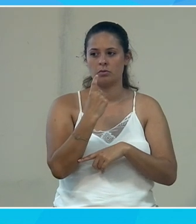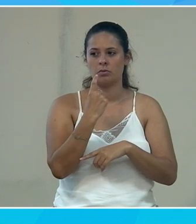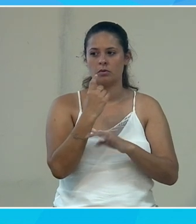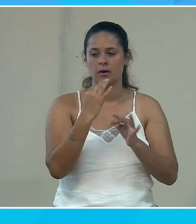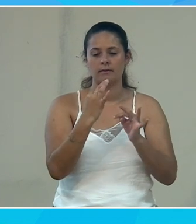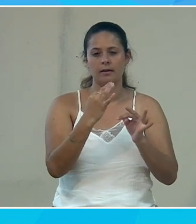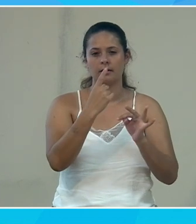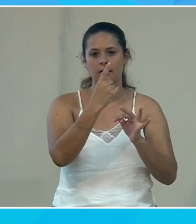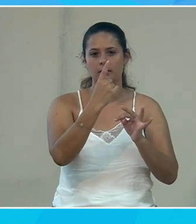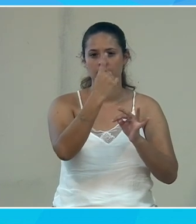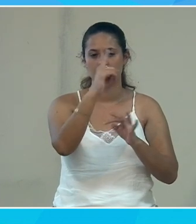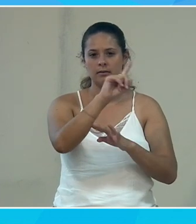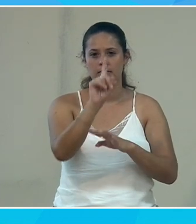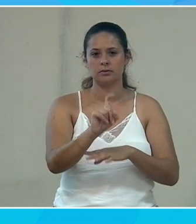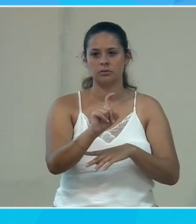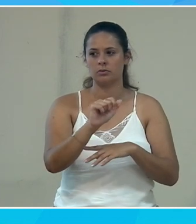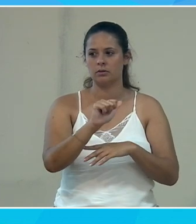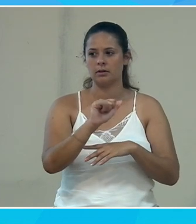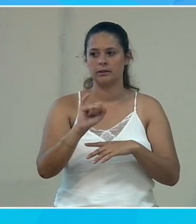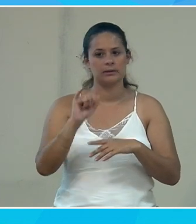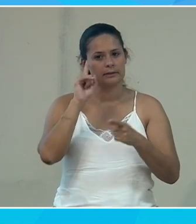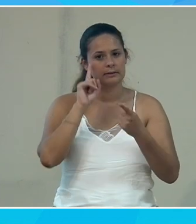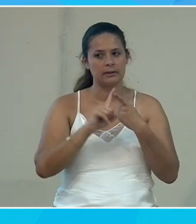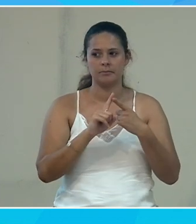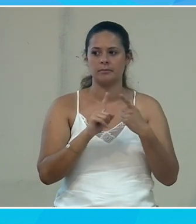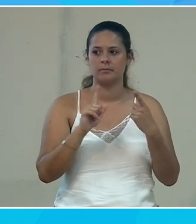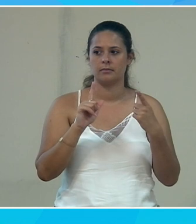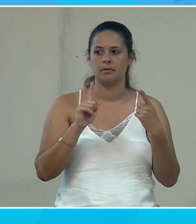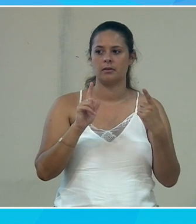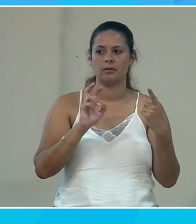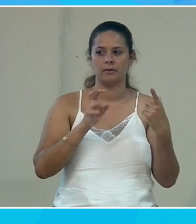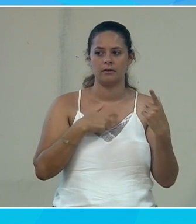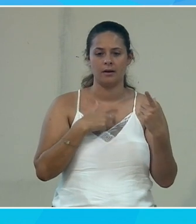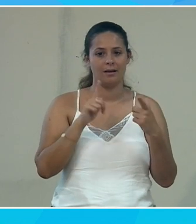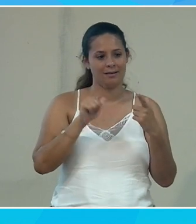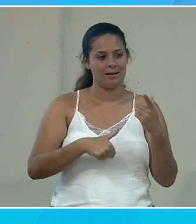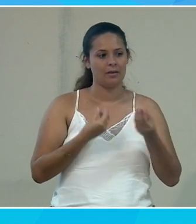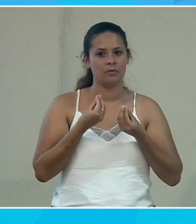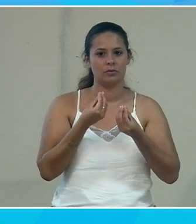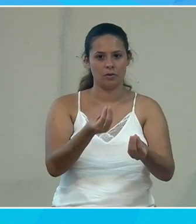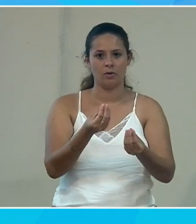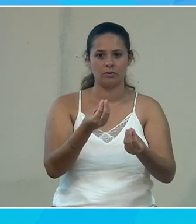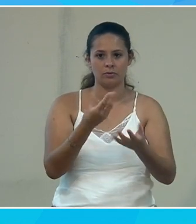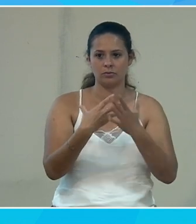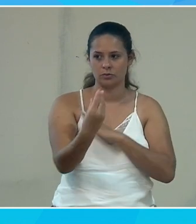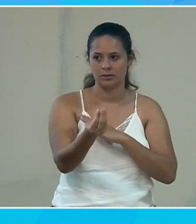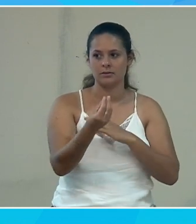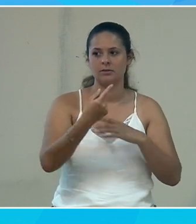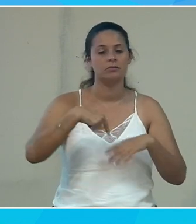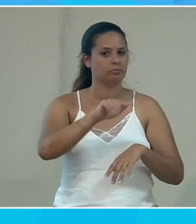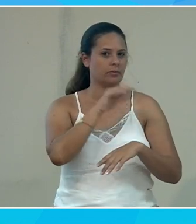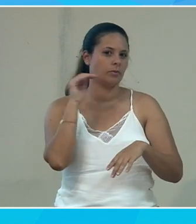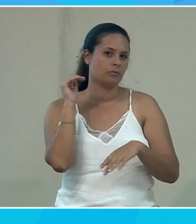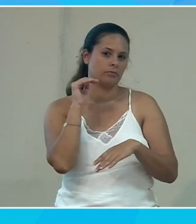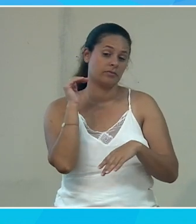tout à l'heure de l'application SignEye donc je suis bien content d'attendre enfin la date de sortie donc je pense qu va être plusieurs à la tester et